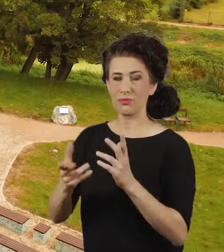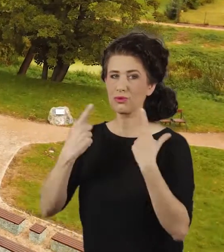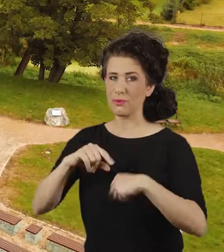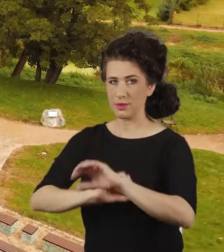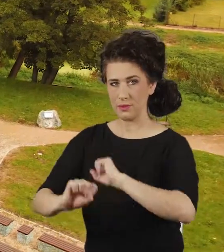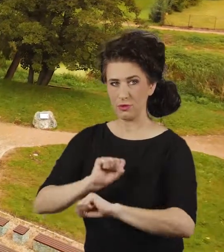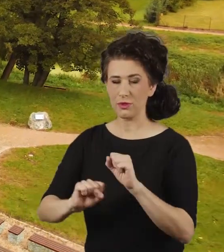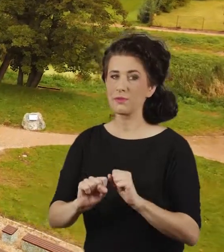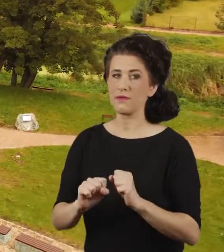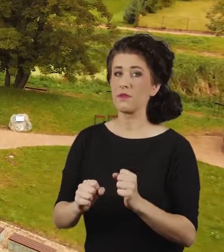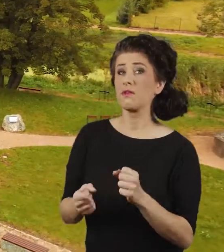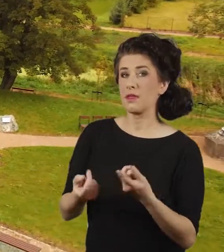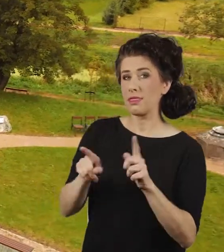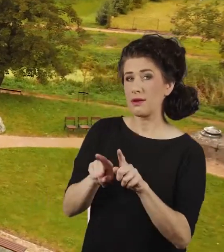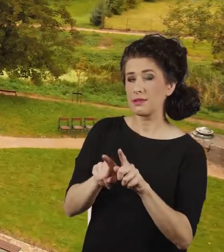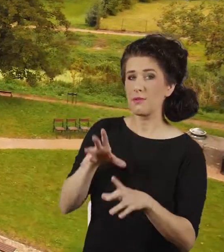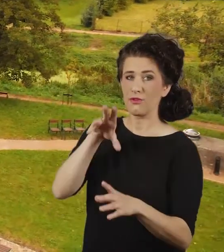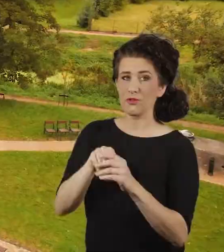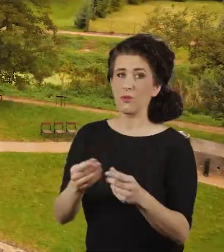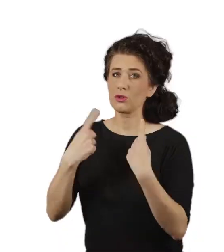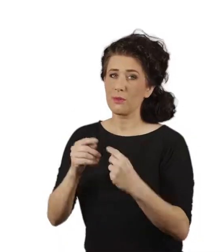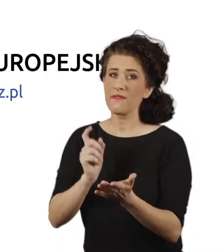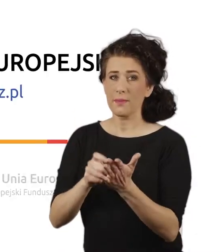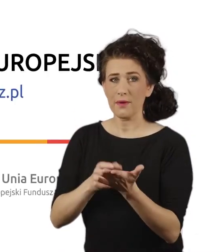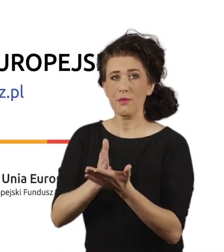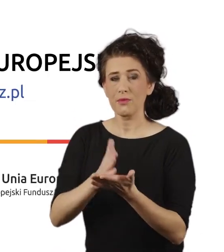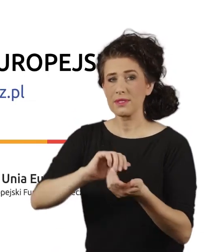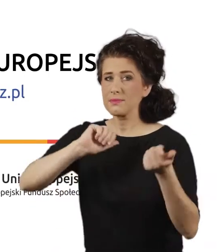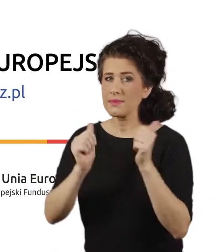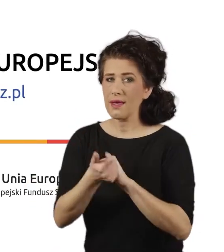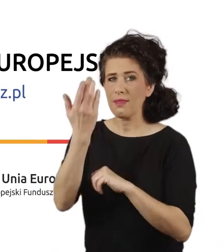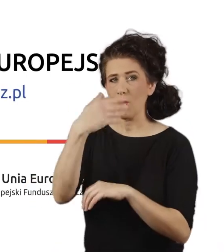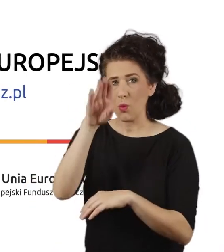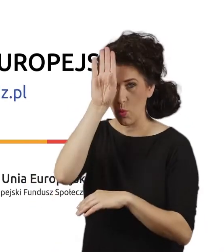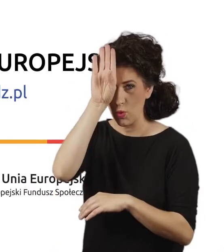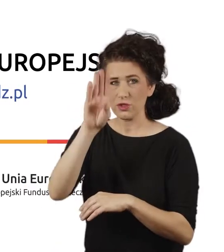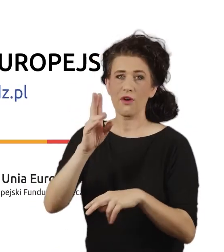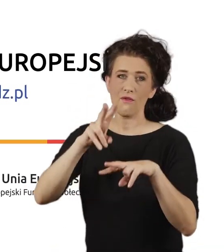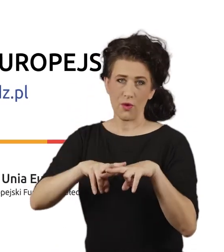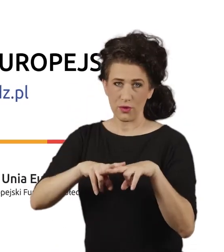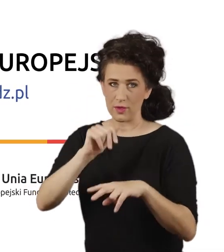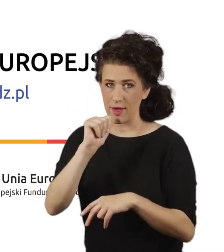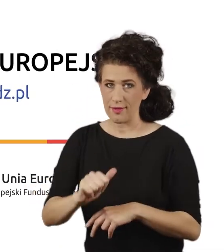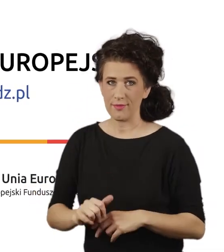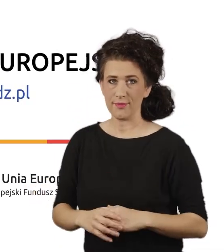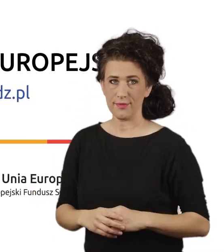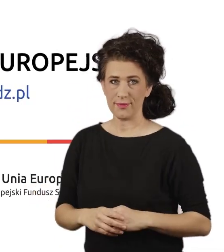niepełnosprawnościami i osoby niesamodzielne. Zmieniamy łódzkie z funduszami europejskimi.